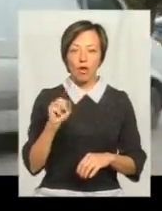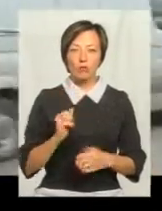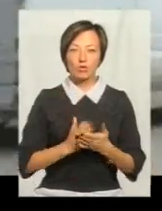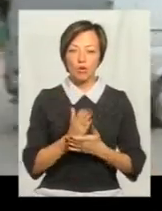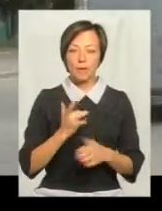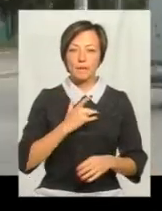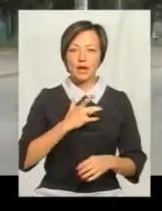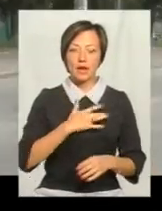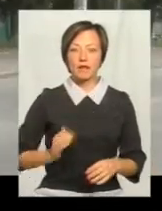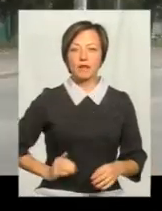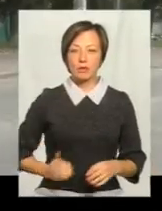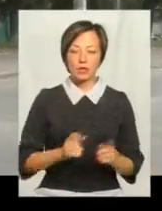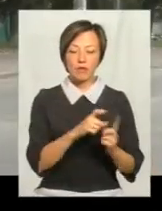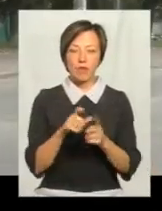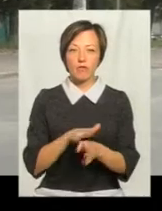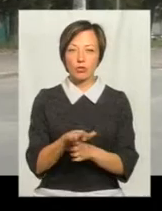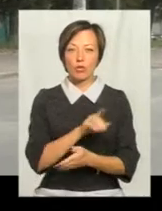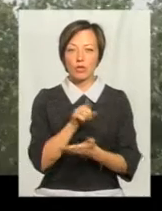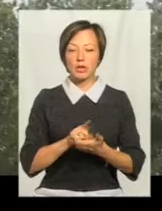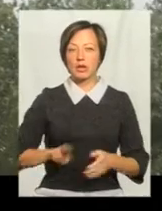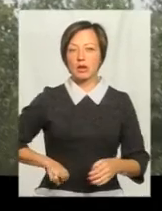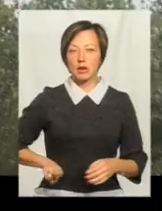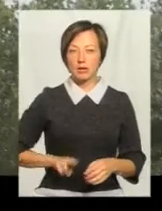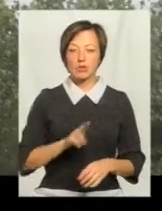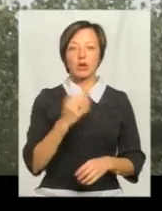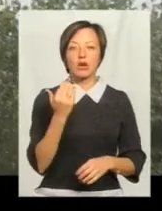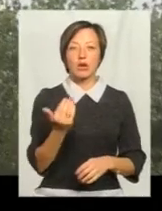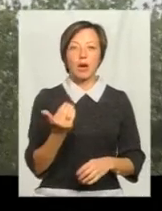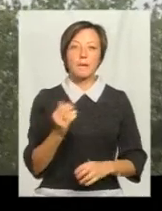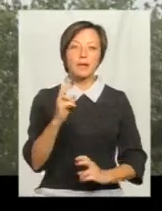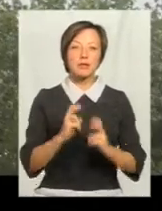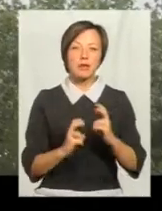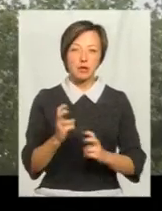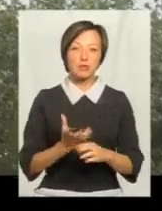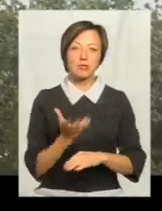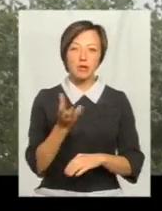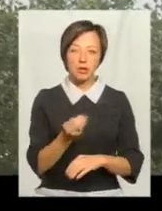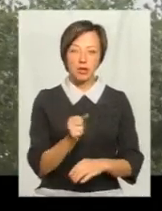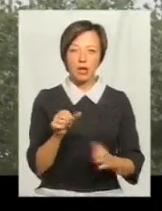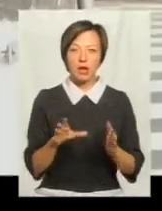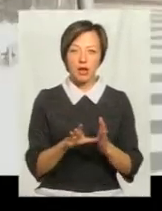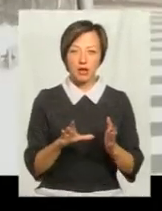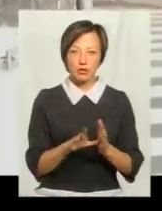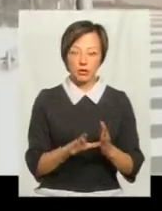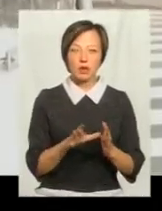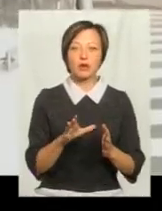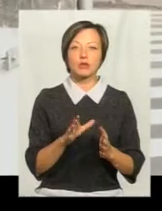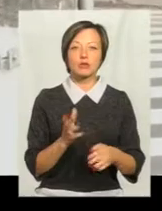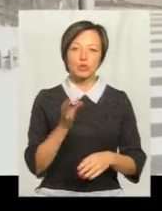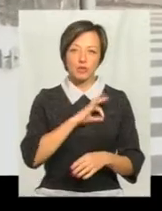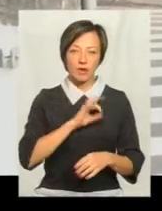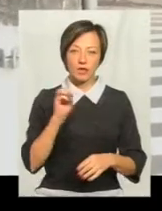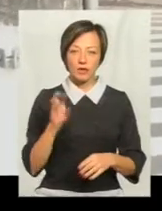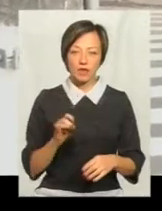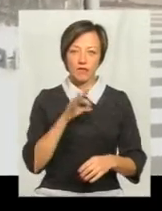фірма. За словами виконуючого обов'язки, її директора Олега Захаренка підприємство сплачувало за електроенергію, яку споживає світлофор.